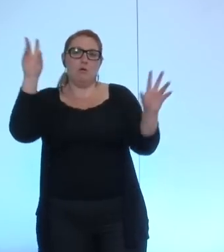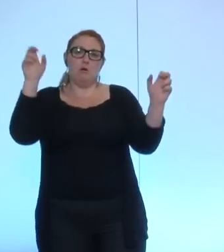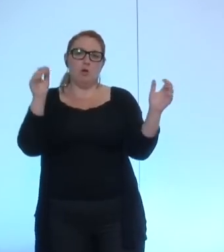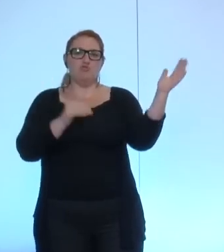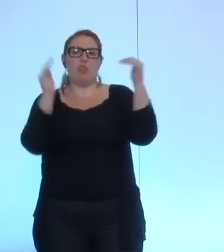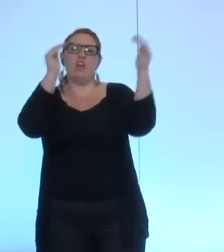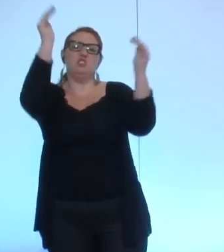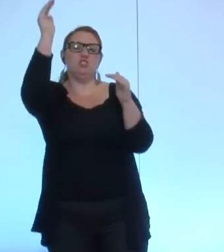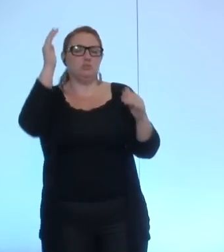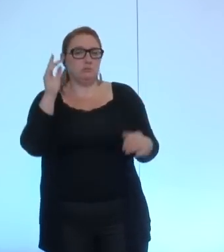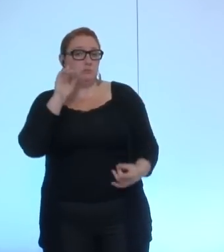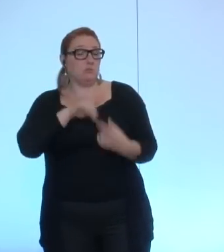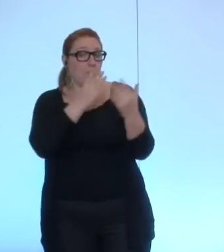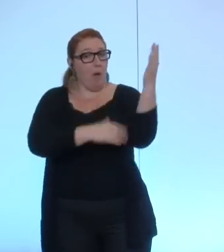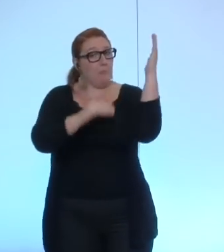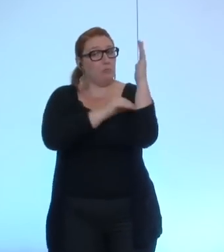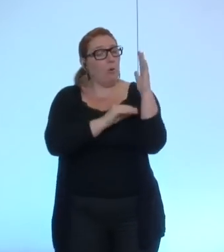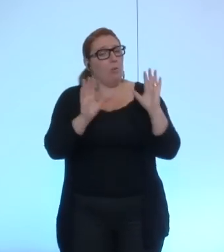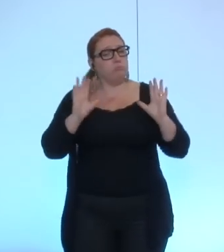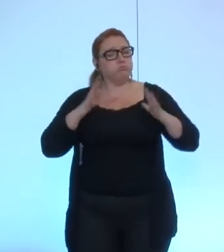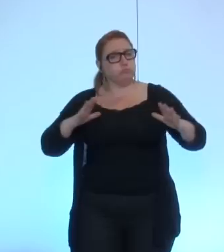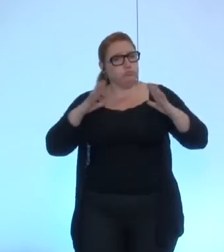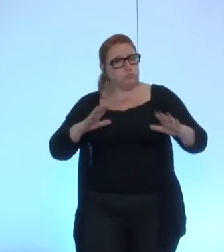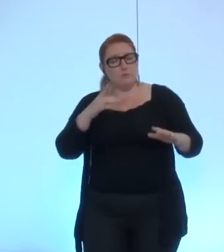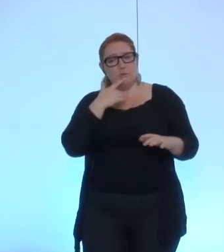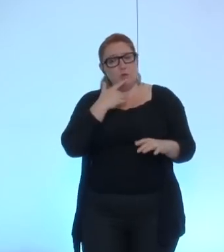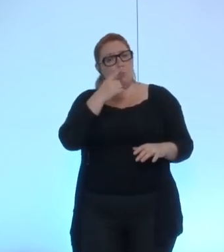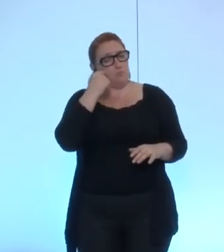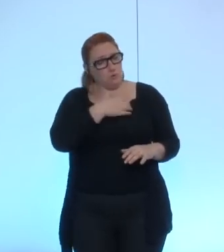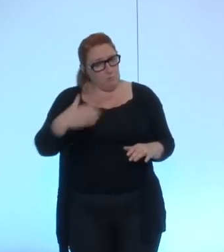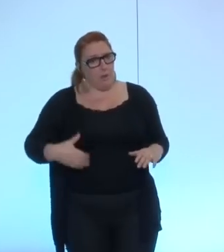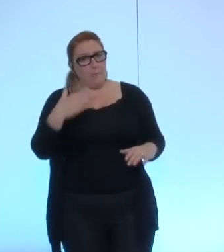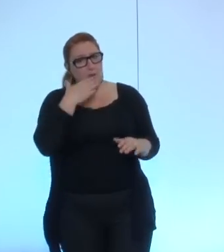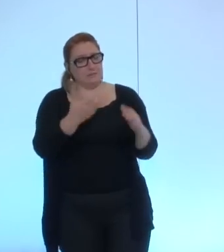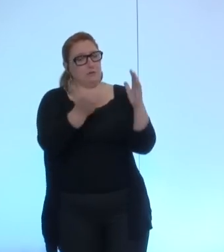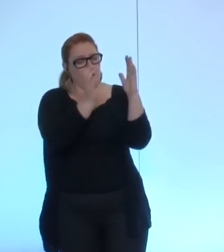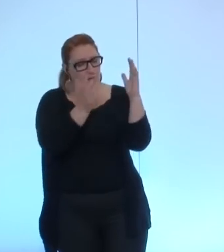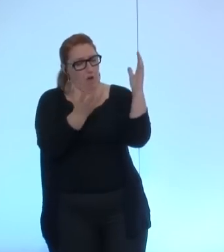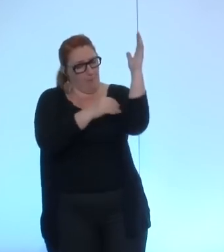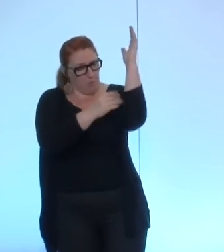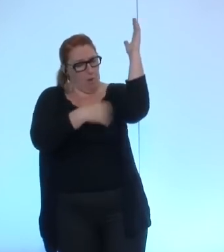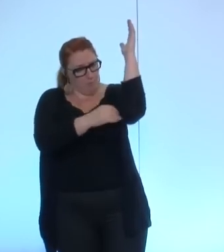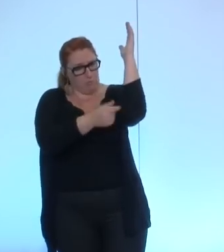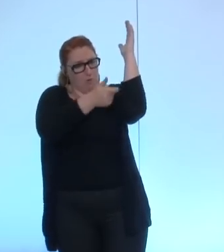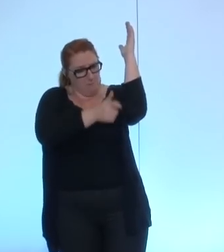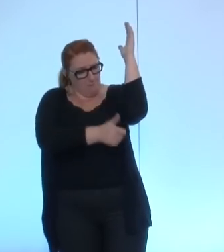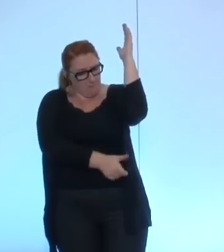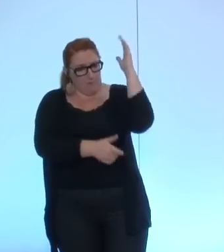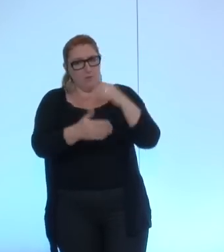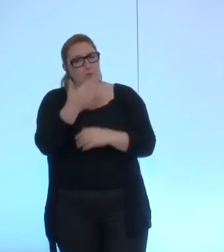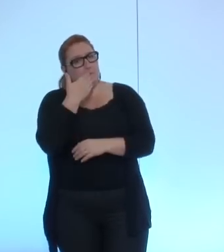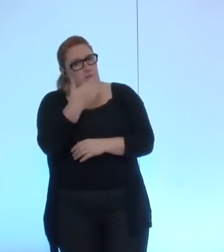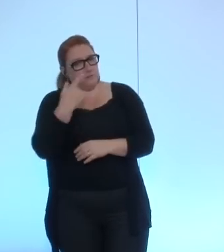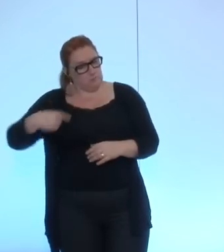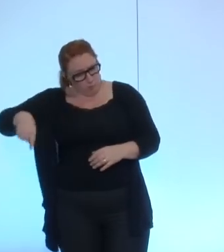amendements je vous cègrerai monsieur le maire de les avoir pris les uns après les autres en regardant ce que vous pouviez intégrer ou pas j'ai entendu nous